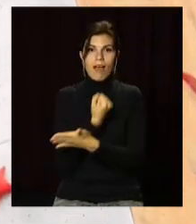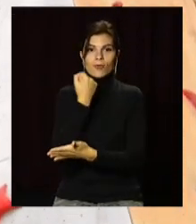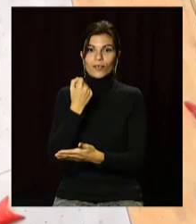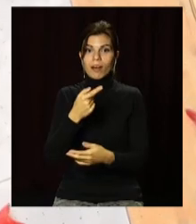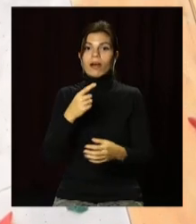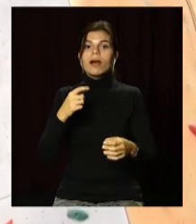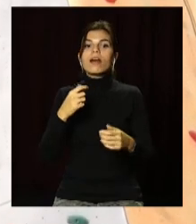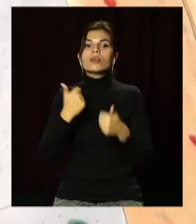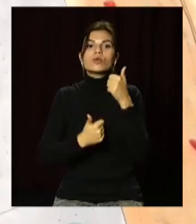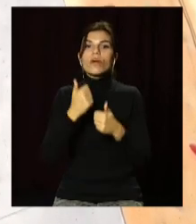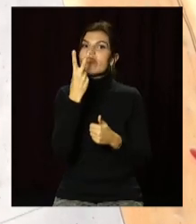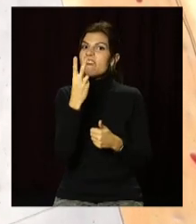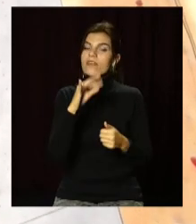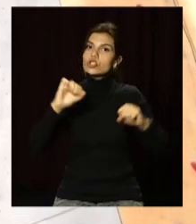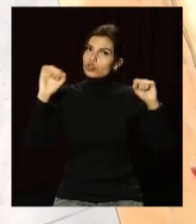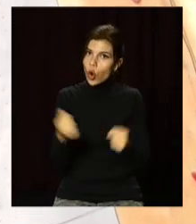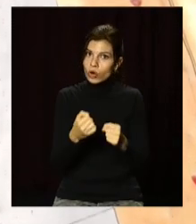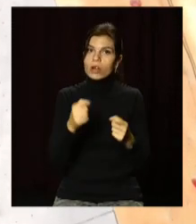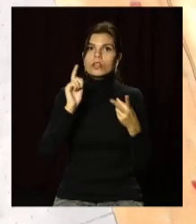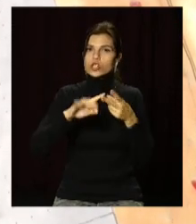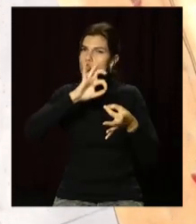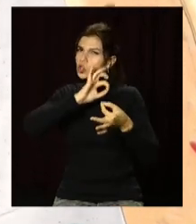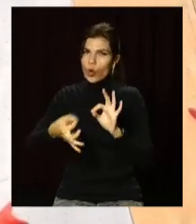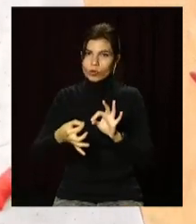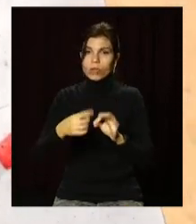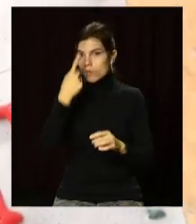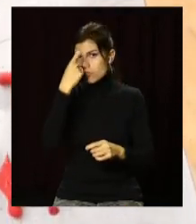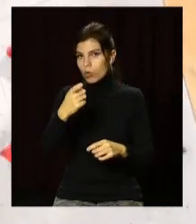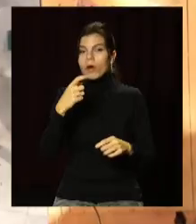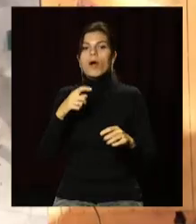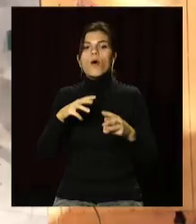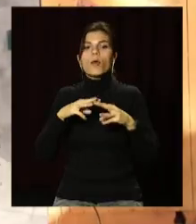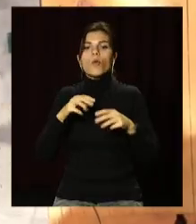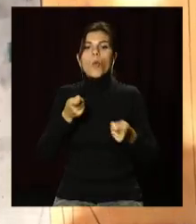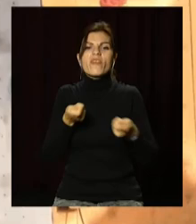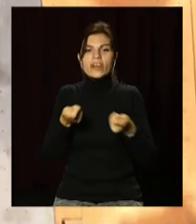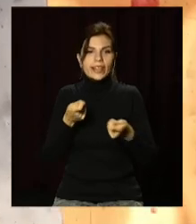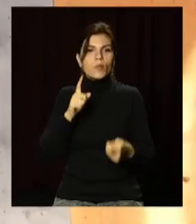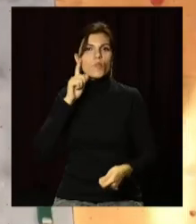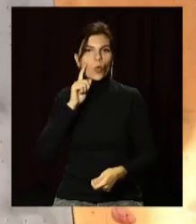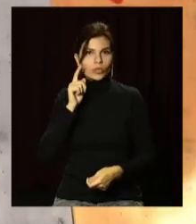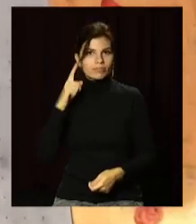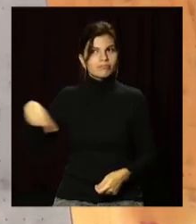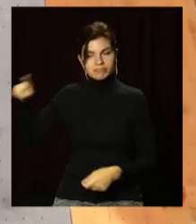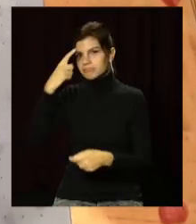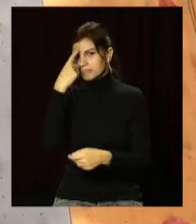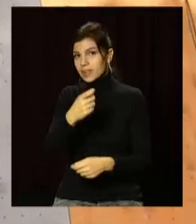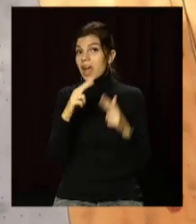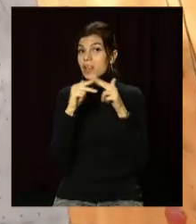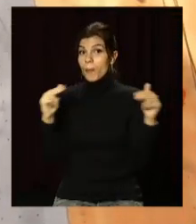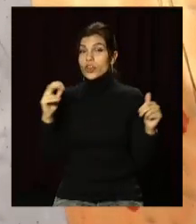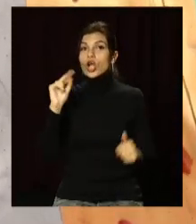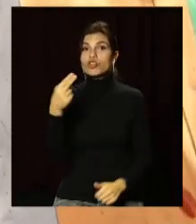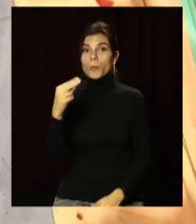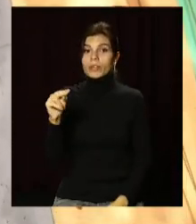розігрували у двох видах – швидкість і складність, повідомили в управлінні молоді і спорту облдержадміністрації. Дніпропетровщину на